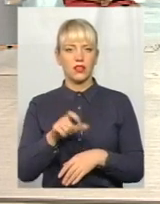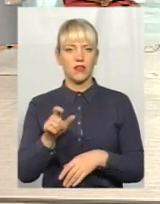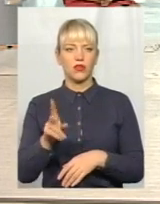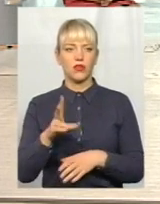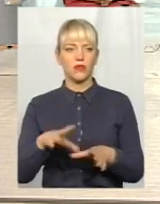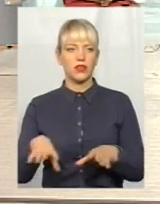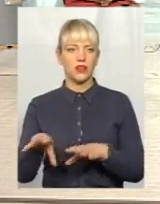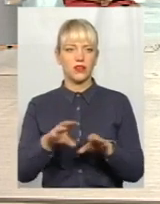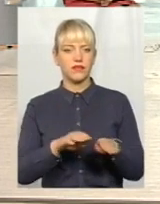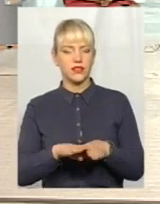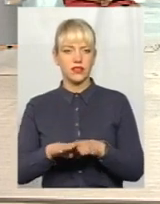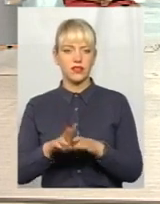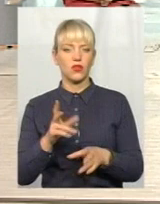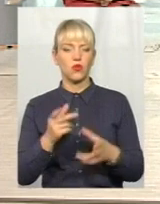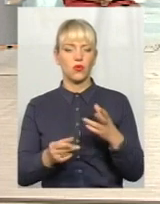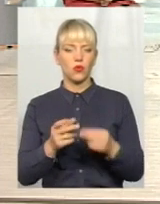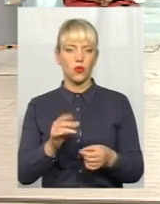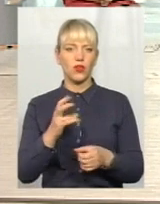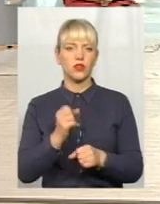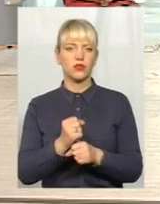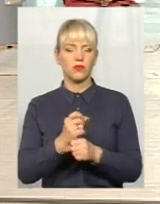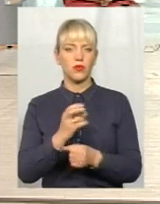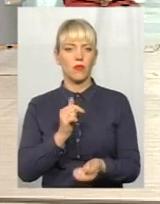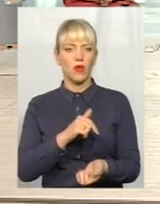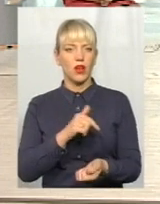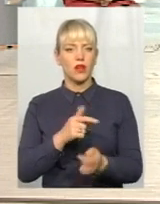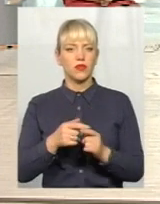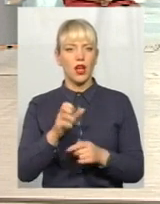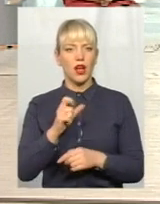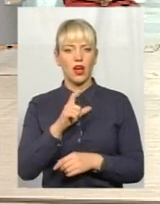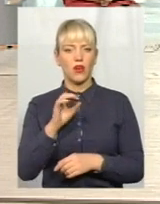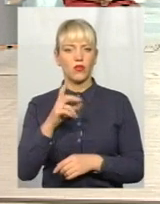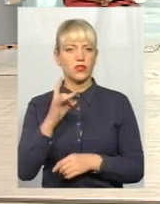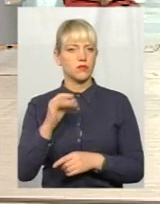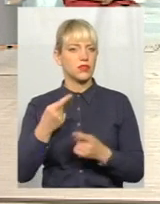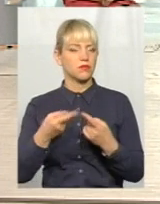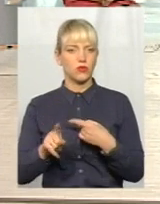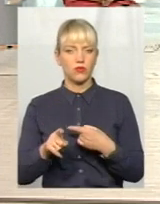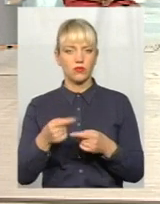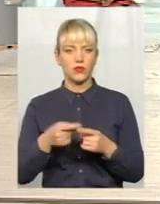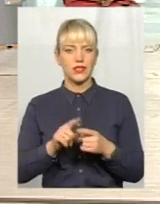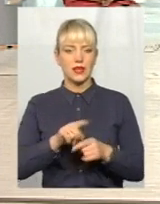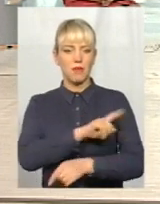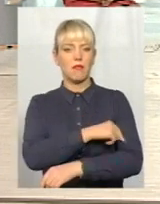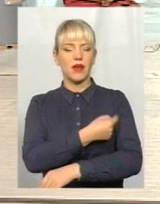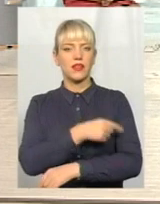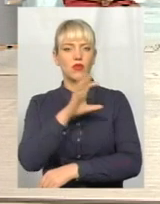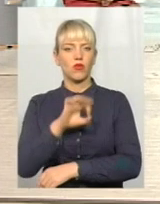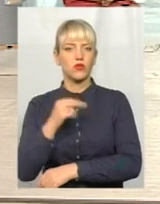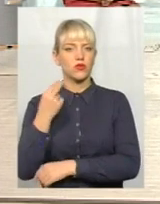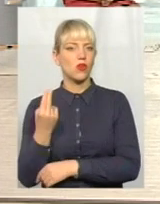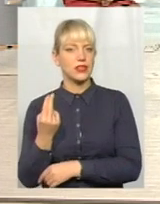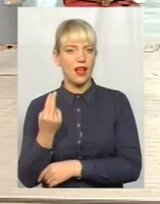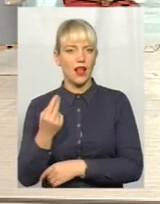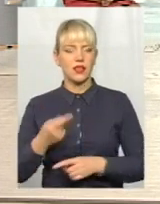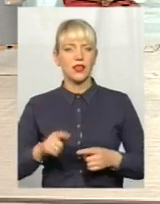як і всі. Ну, уколи зроблять, покаплять. Але хоспіс – це зовсім другий заклад. Це медико-соціальний і